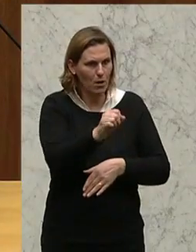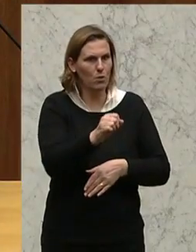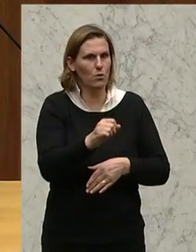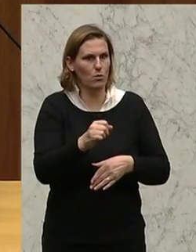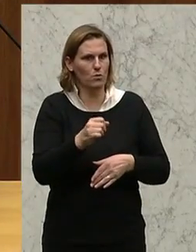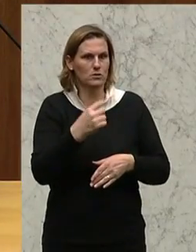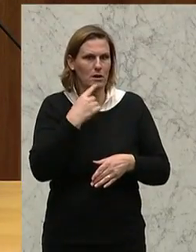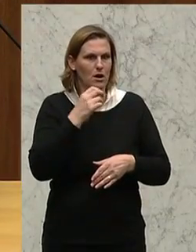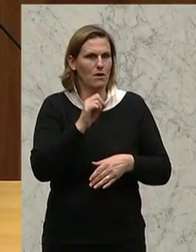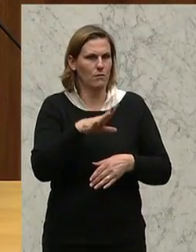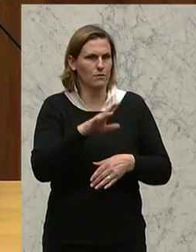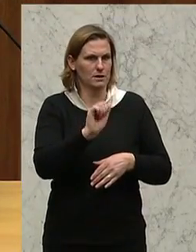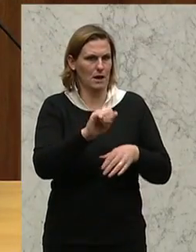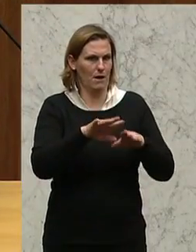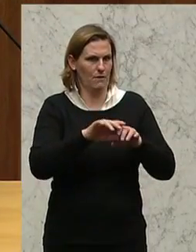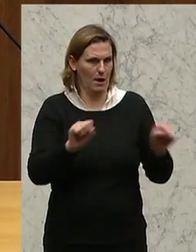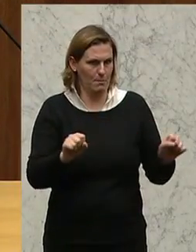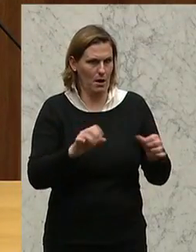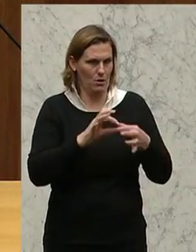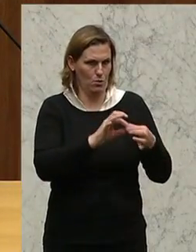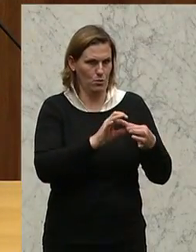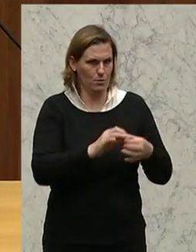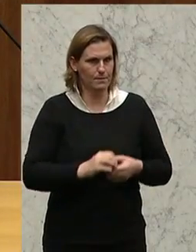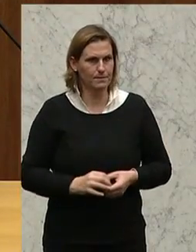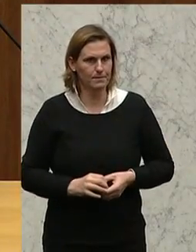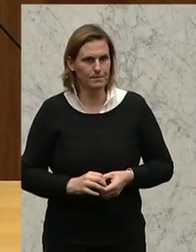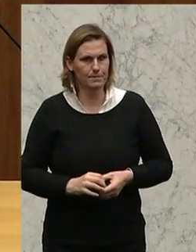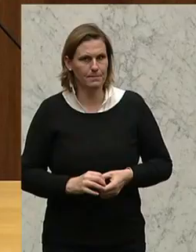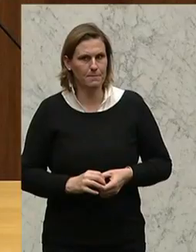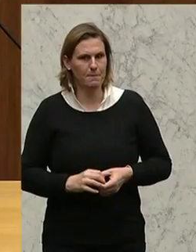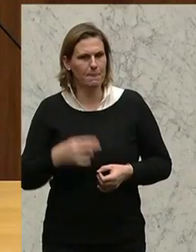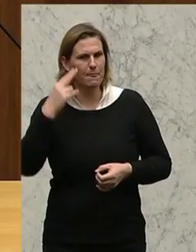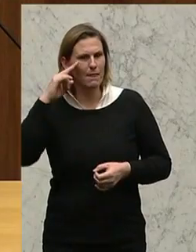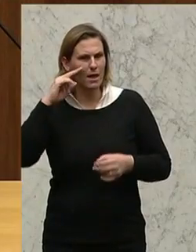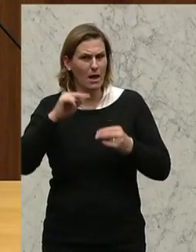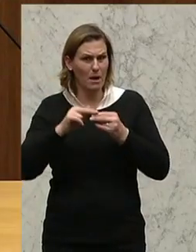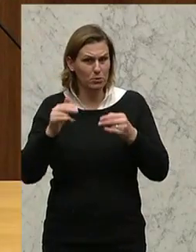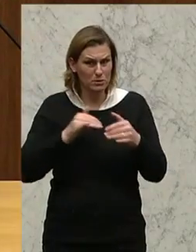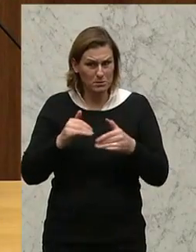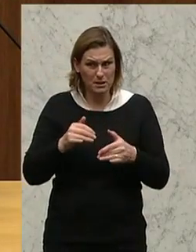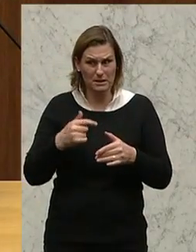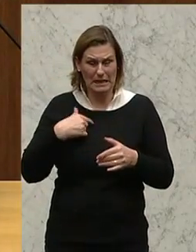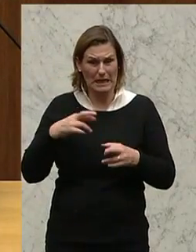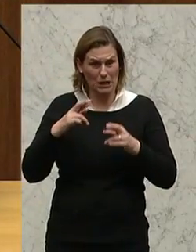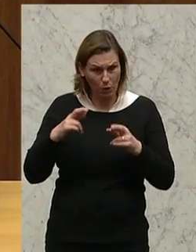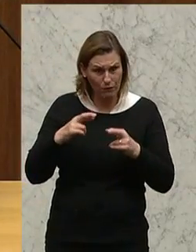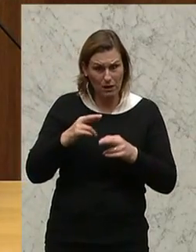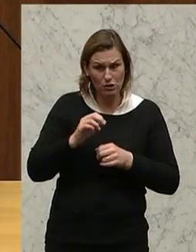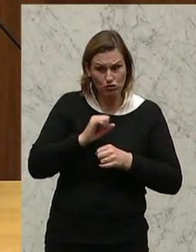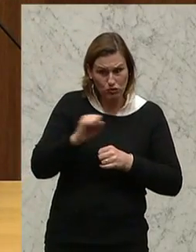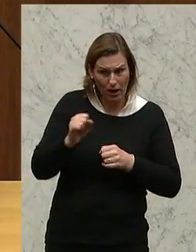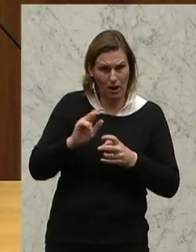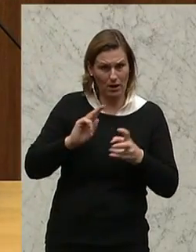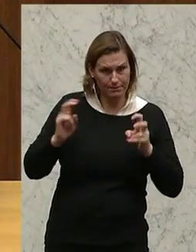15a-Vereinbarung gesprochen. Herr Bundesminister, wir hoffen auf eine rasche und vollständige